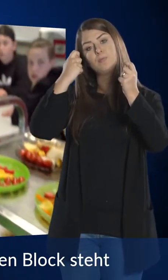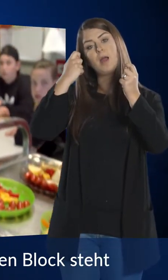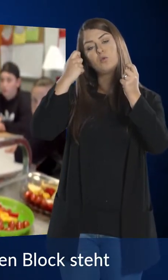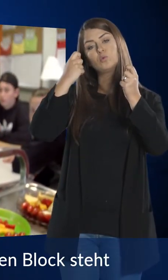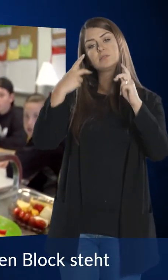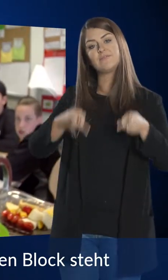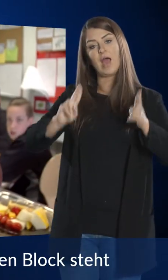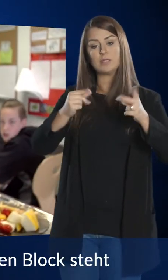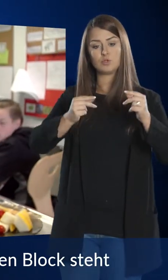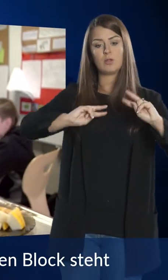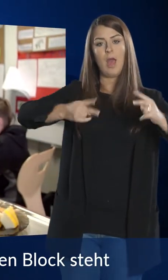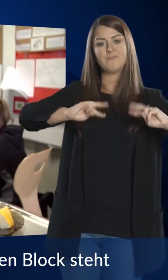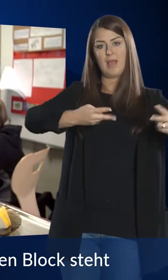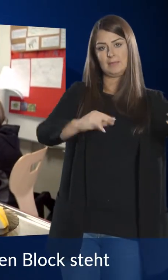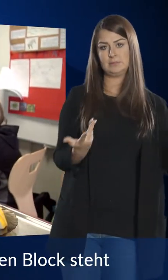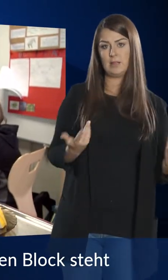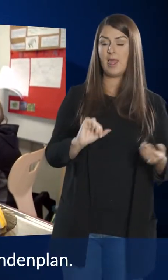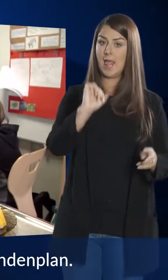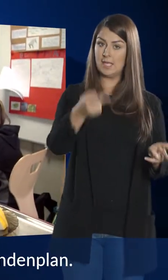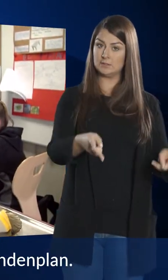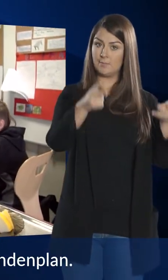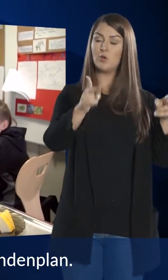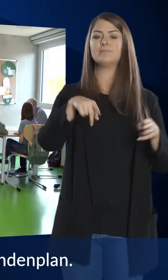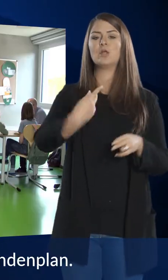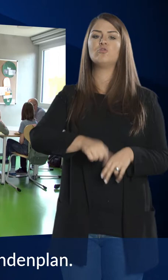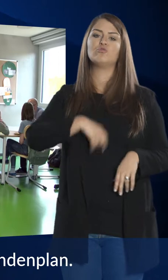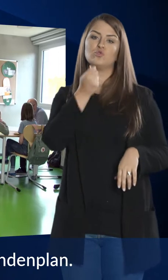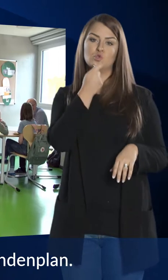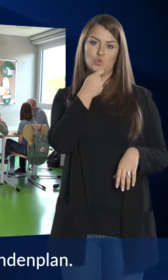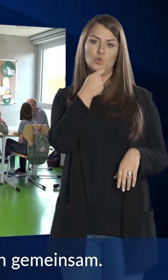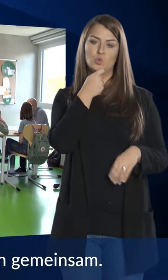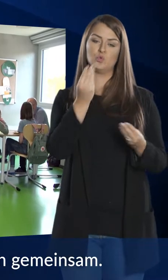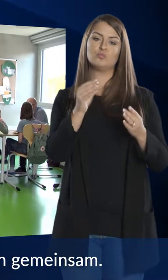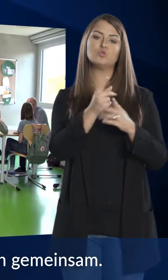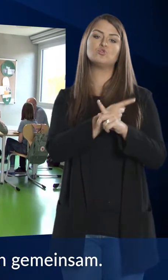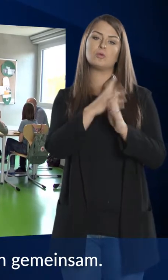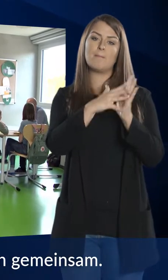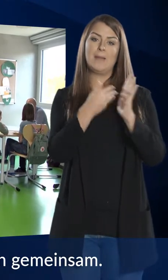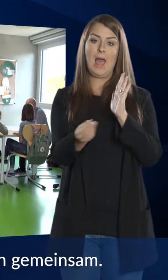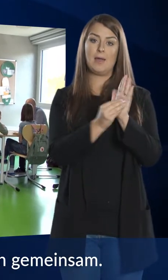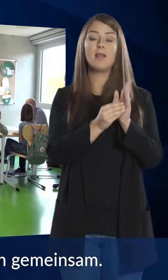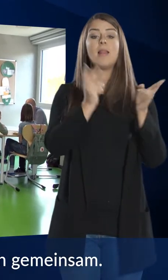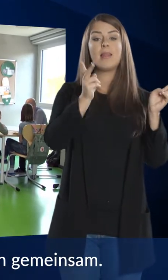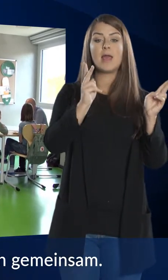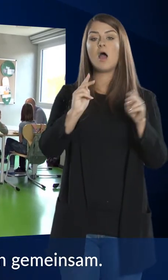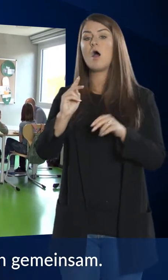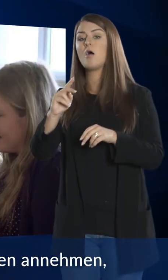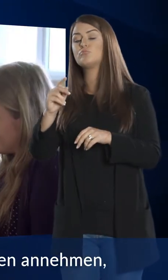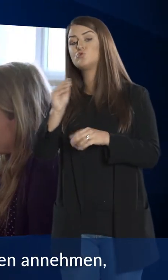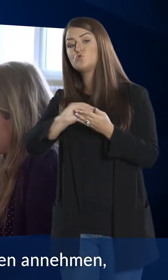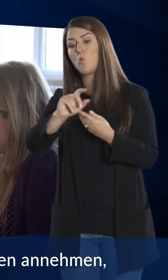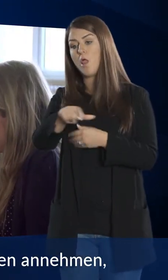im Tagesverlauf ab. Nach dem ersten Block steht das Frühstück auf dem Stundenplan. Lehrer und Schüler frühstücken gemeinsam.